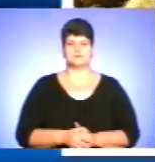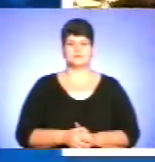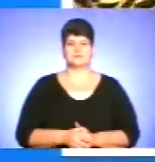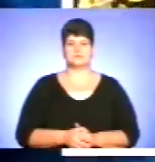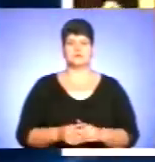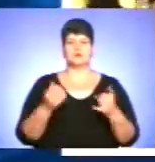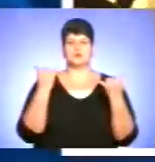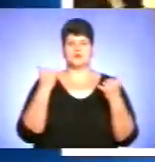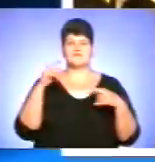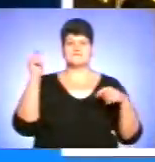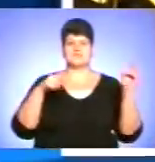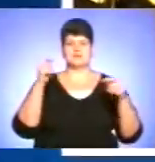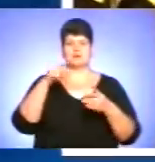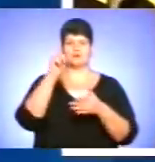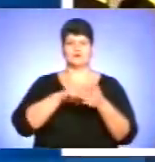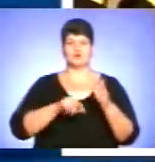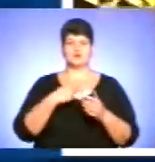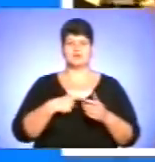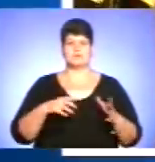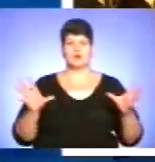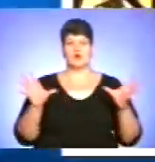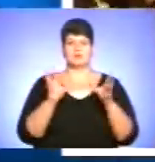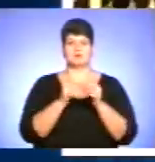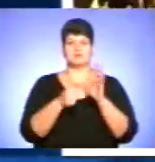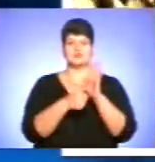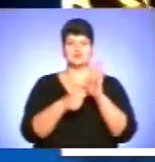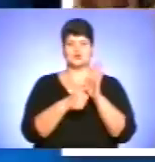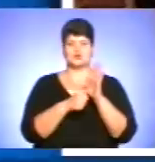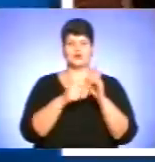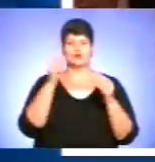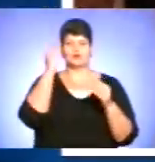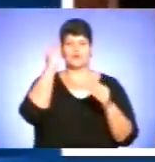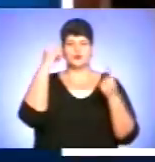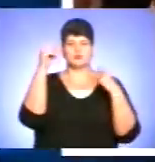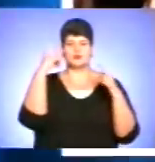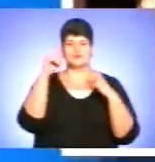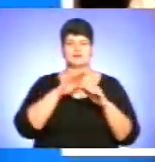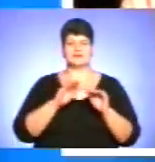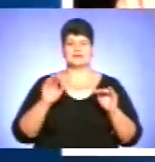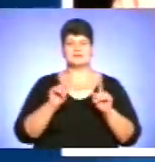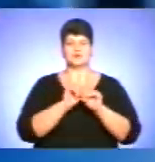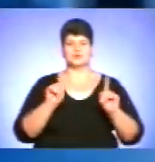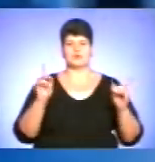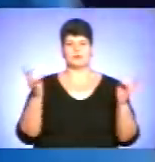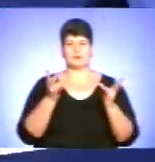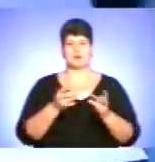Сьогоднішній фестиваль «Повір у себе» об'єднав понад 600 творчо обдарованих дітей з особливими потребами.